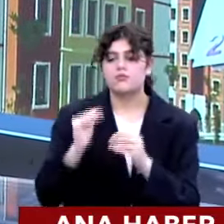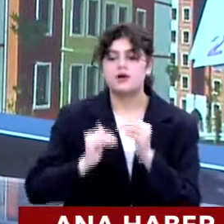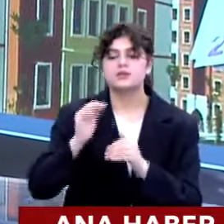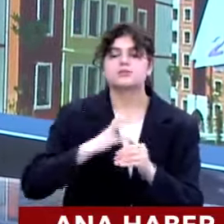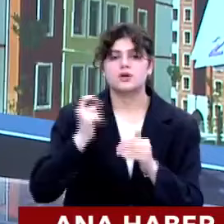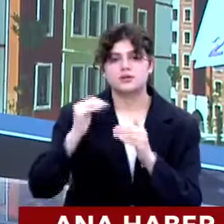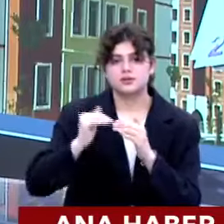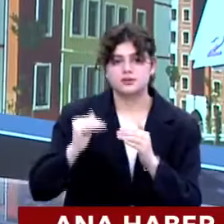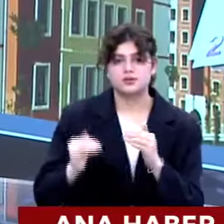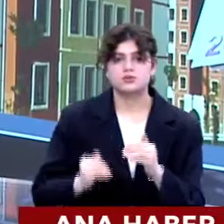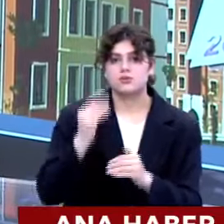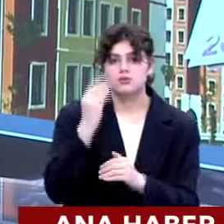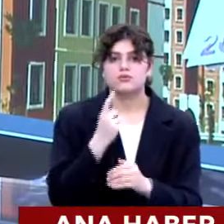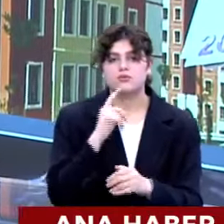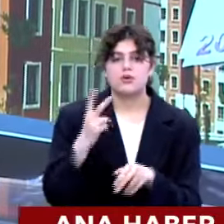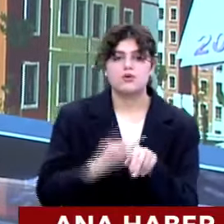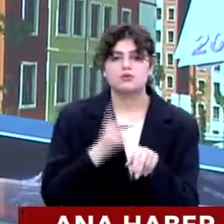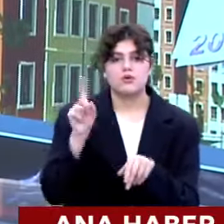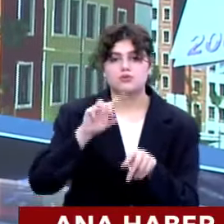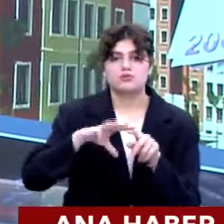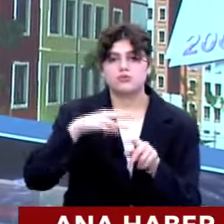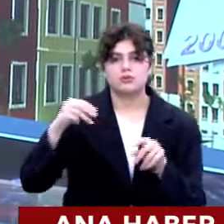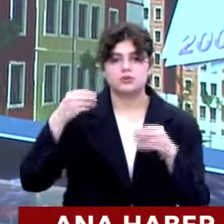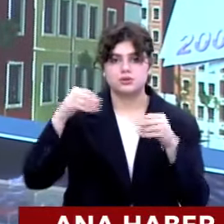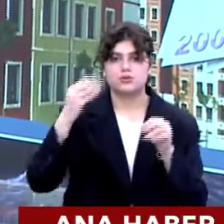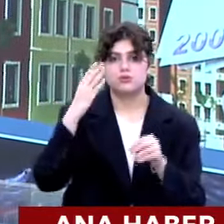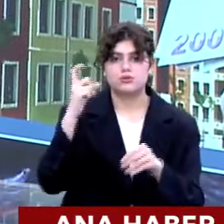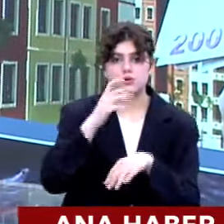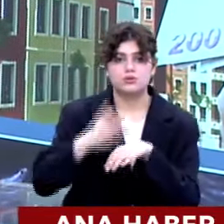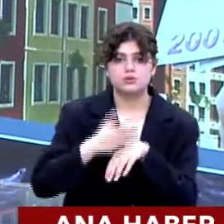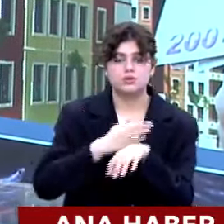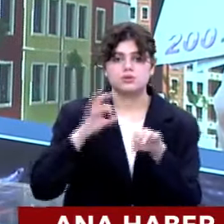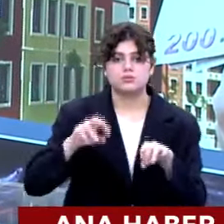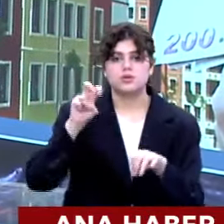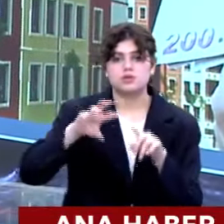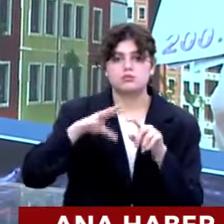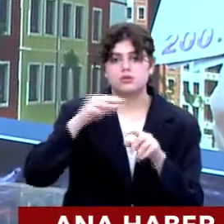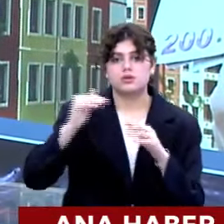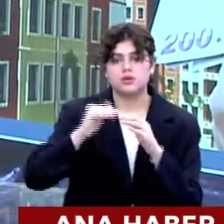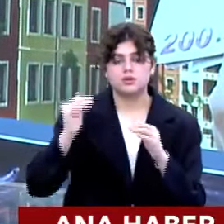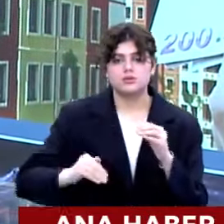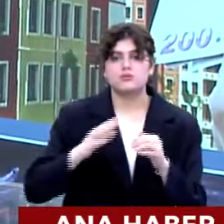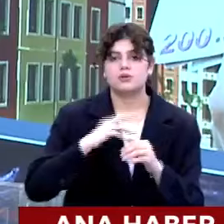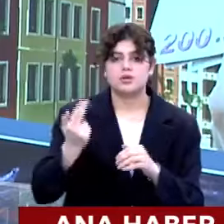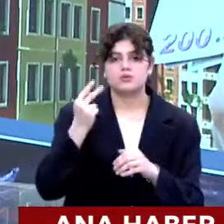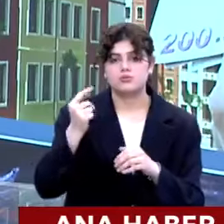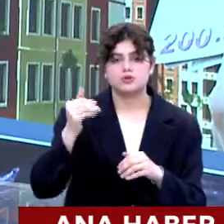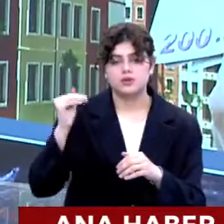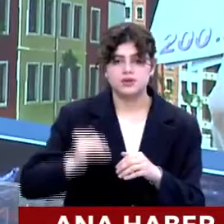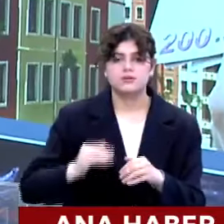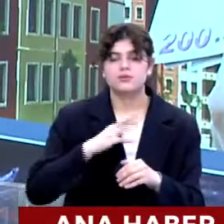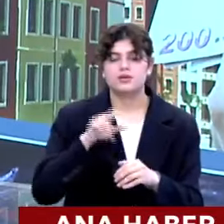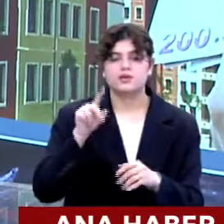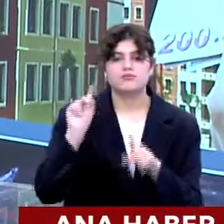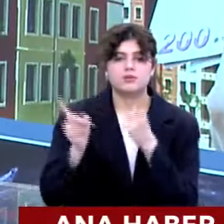Yani fiyat düşürüyor. Farz-ı Mahal 10 milyona satıyordu 4 ay önce şimdi 8 milyona indiriyor. 7,5'a kadar indiriyor